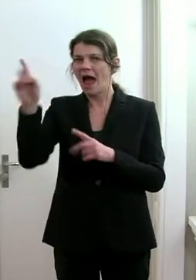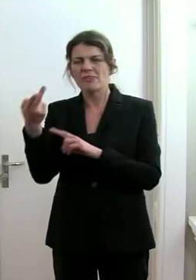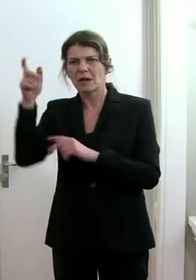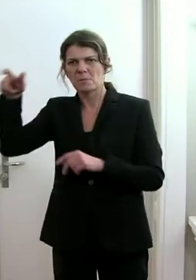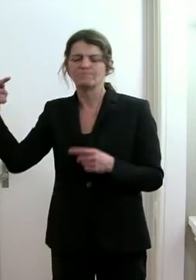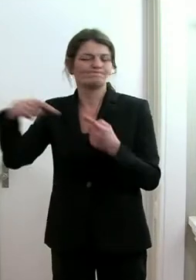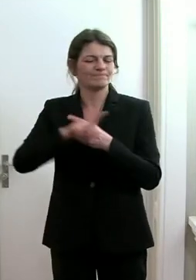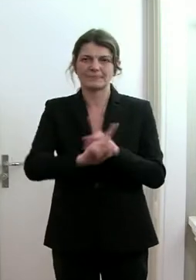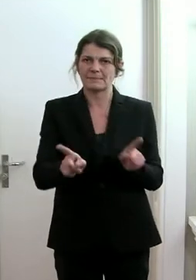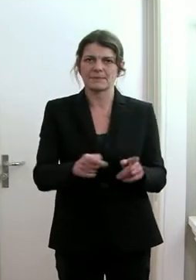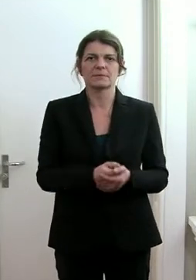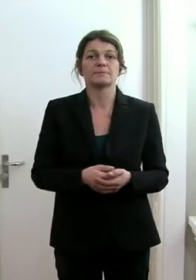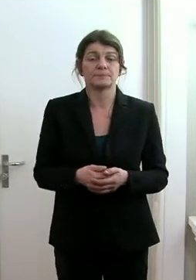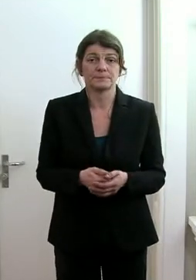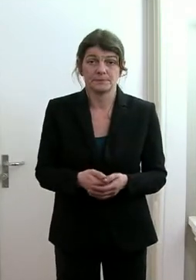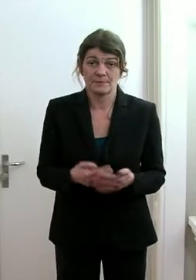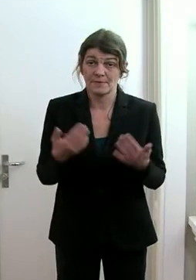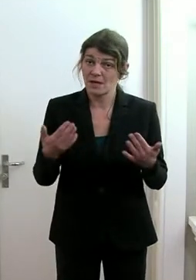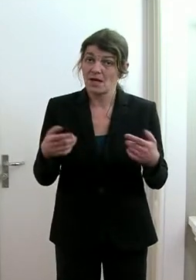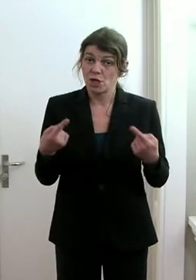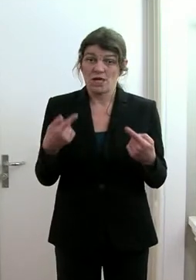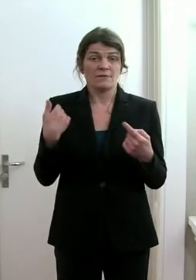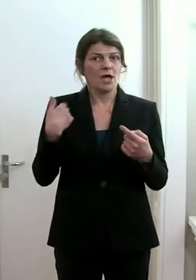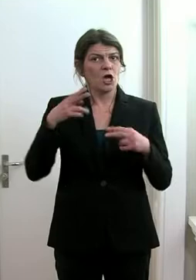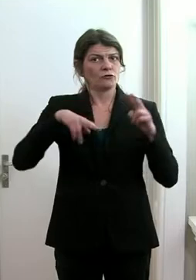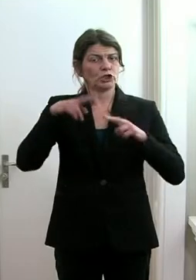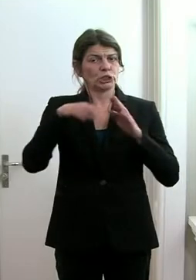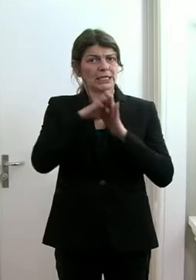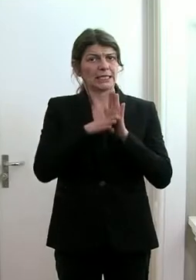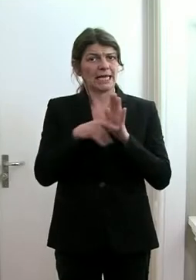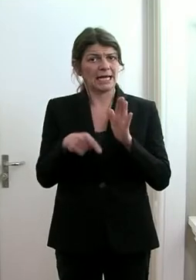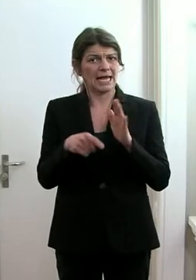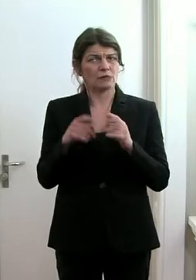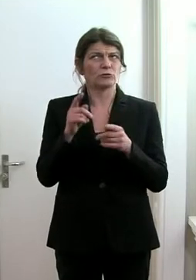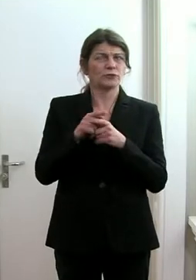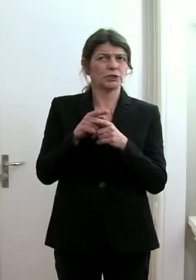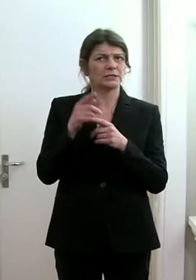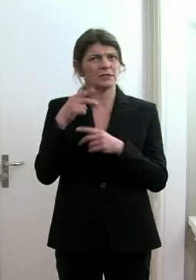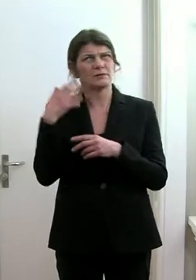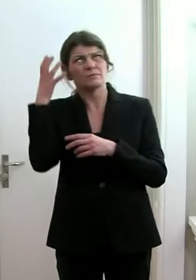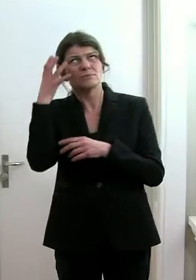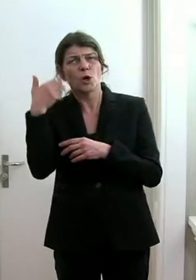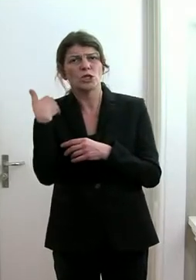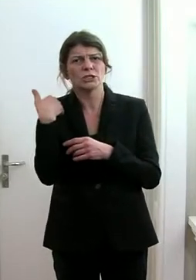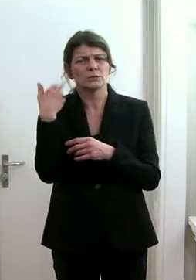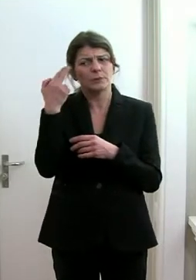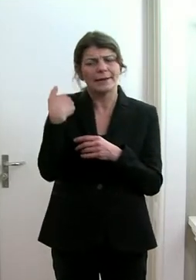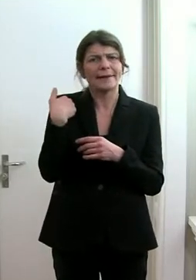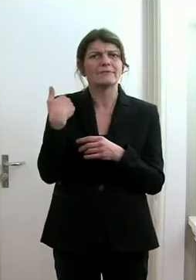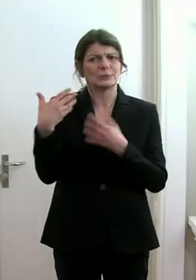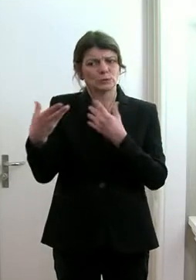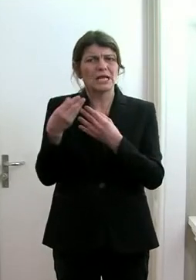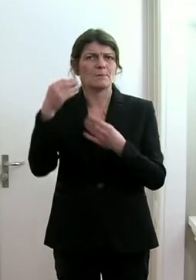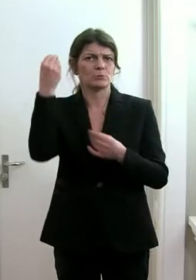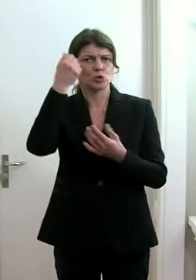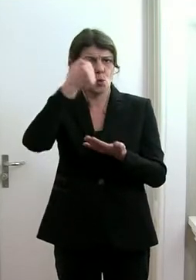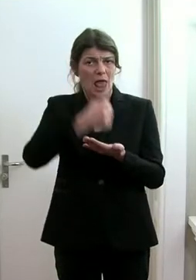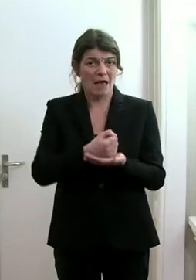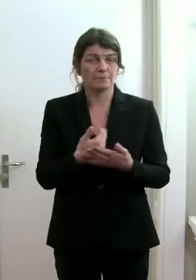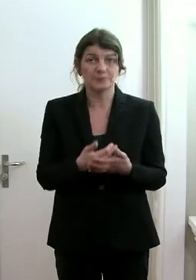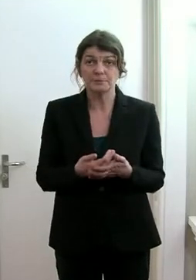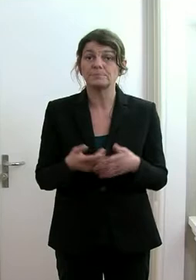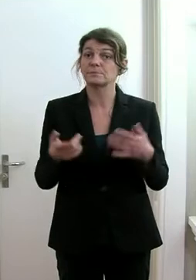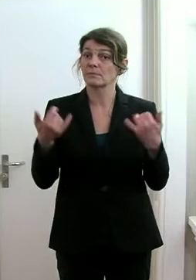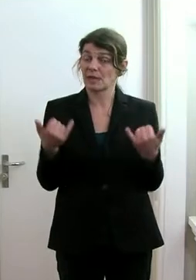wir verschiedene Regelungen und Szenarien zusammen mit dem Schulamt erarbeitet. Sie sind jetzt